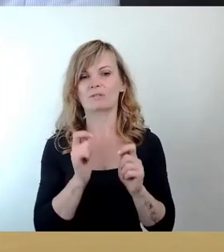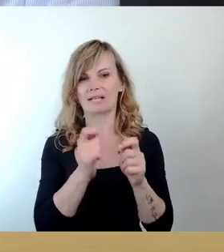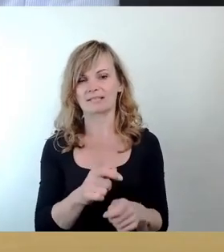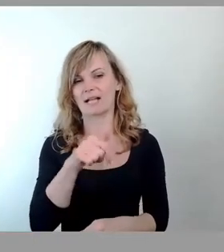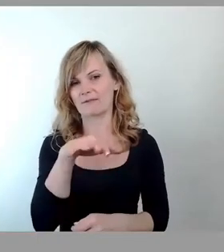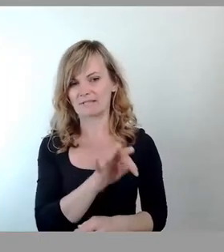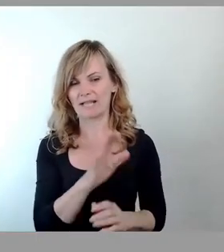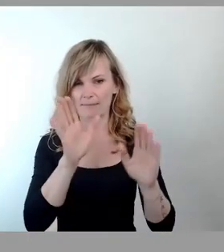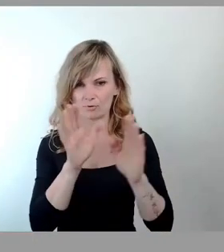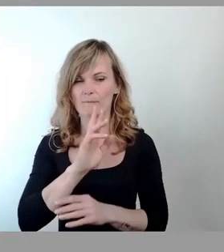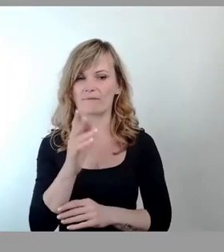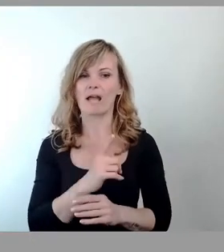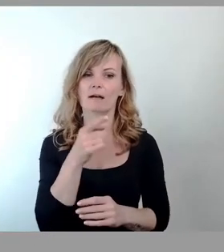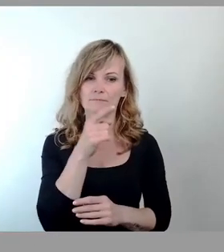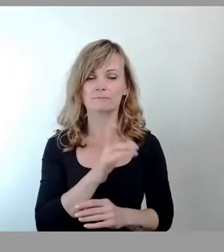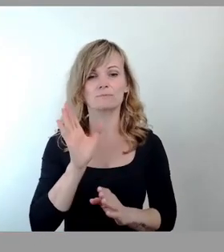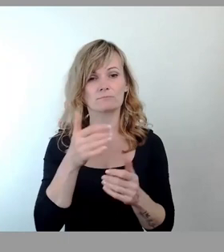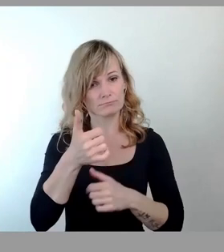zustimmen kann, den bitte ich um das Stimmzeichen.